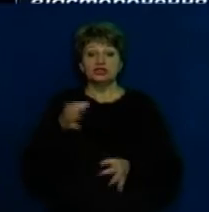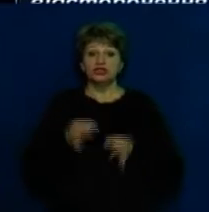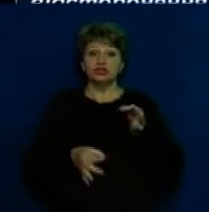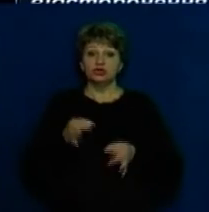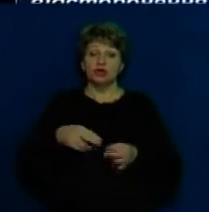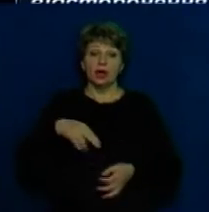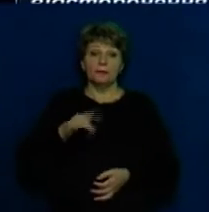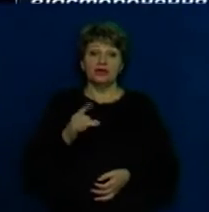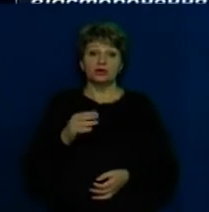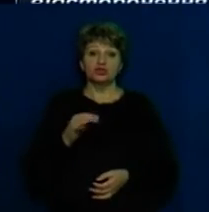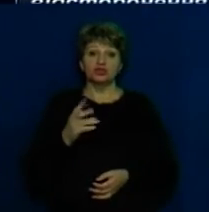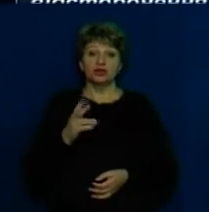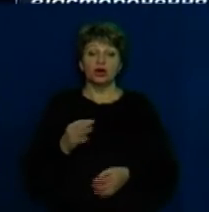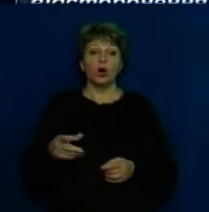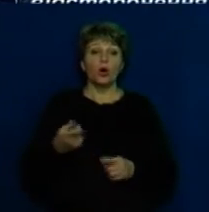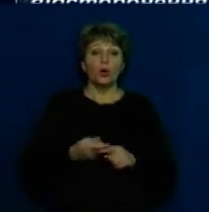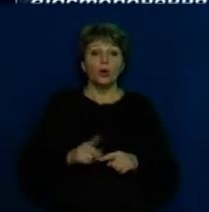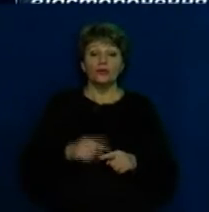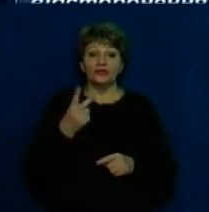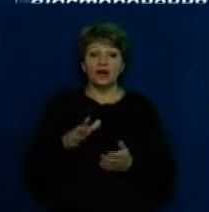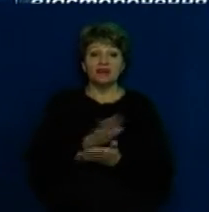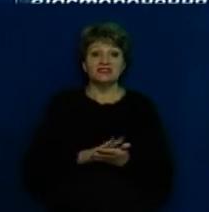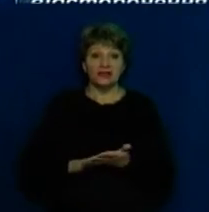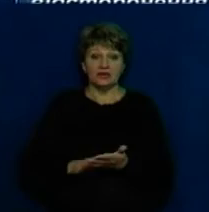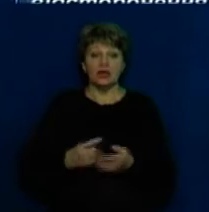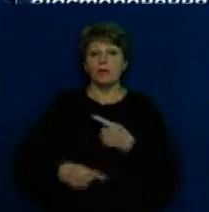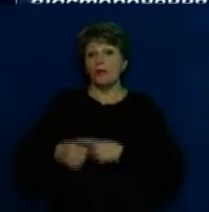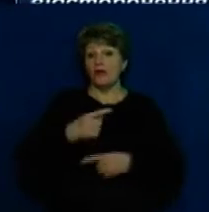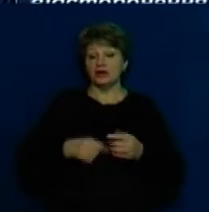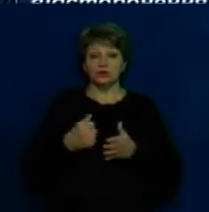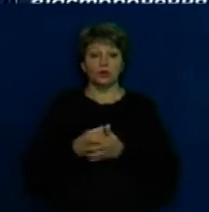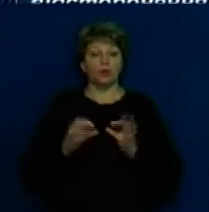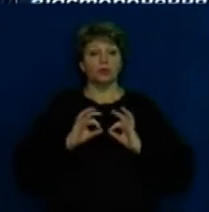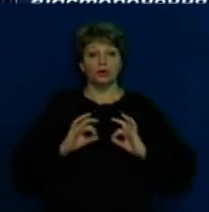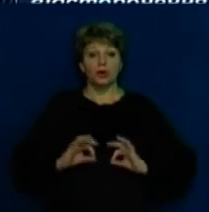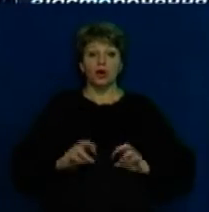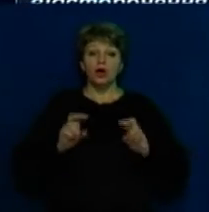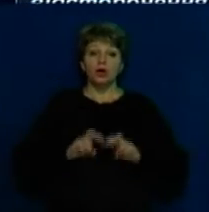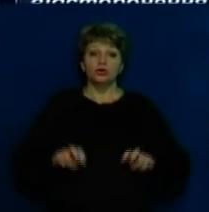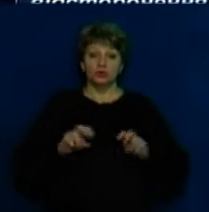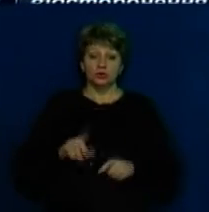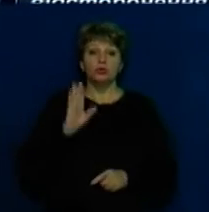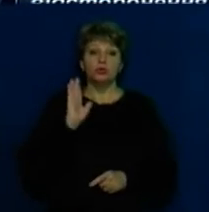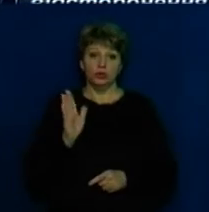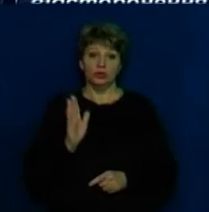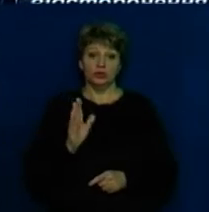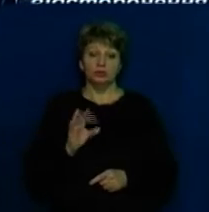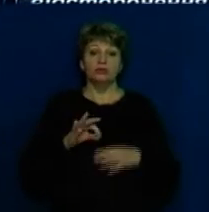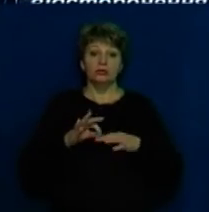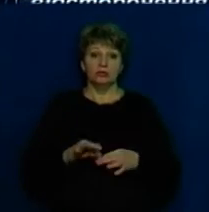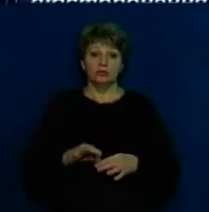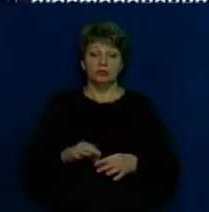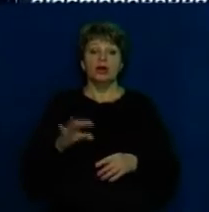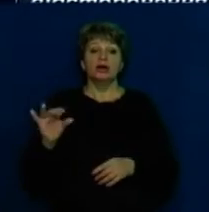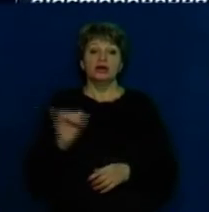Валентина Дмитрівна оба клопотання повернула прокурору ухвалою. Розгляд клопотань не буде відбуватися. І клопотання про